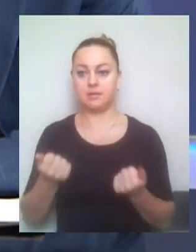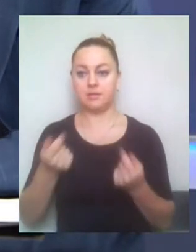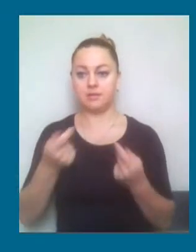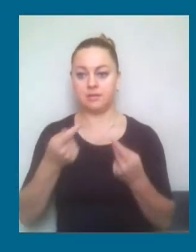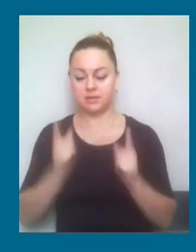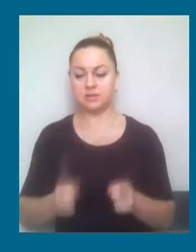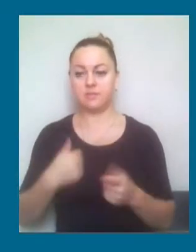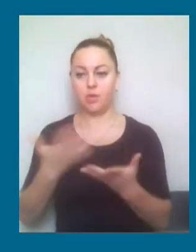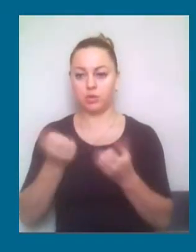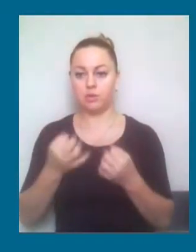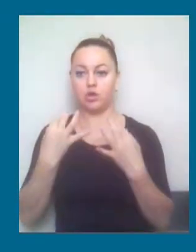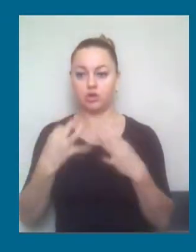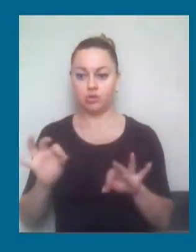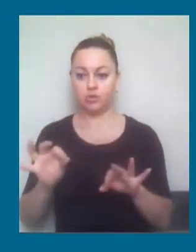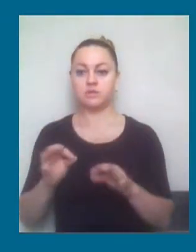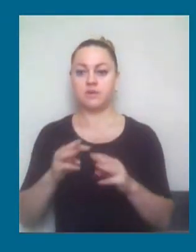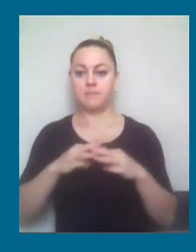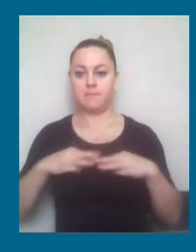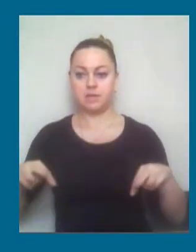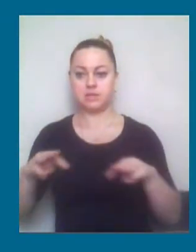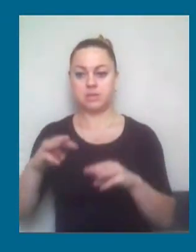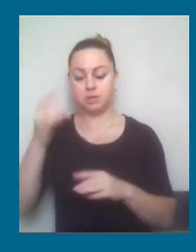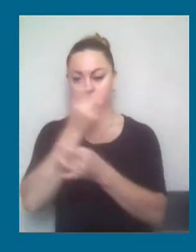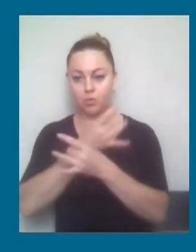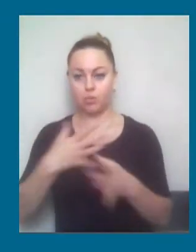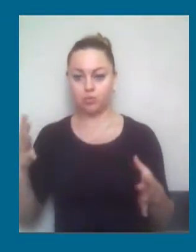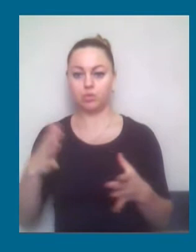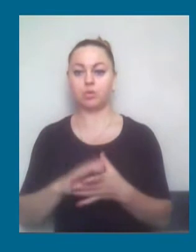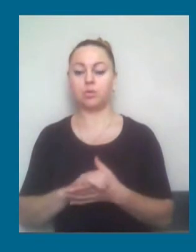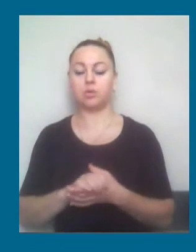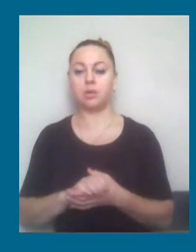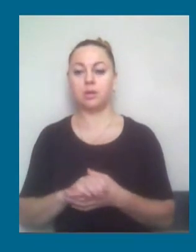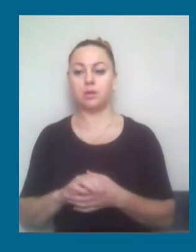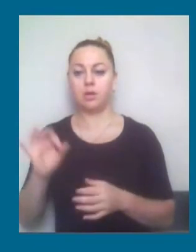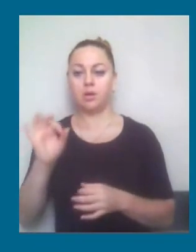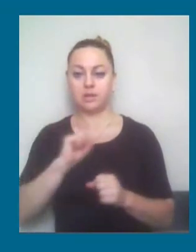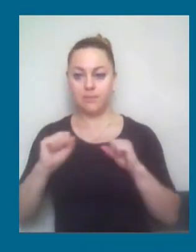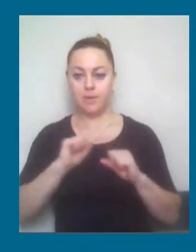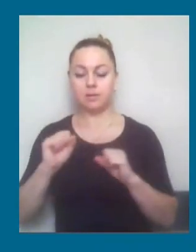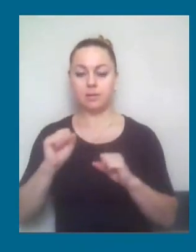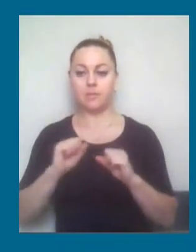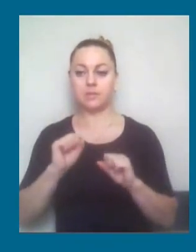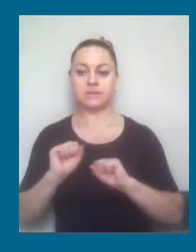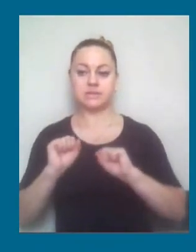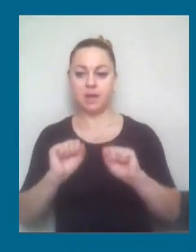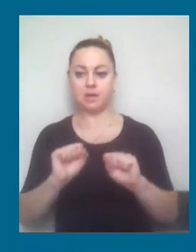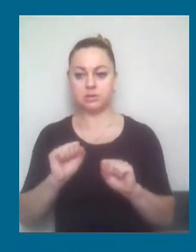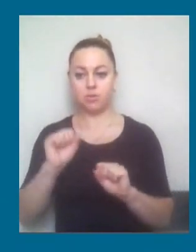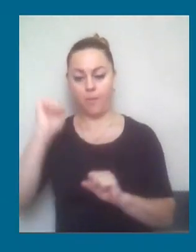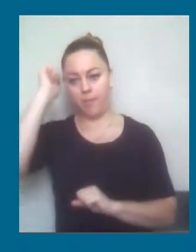культури і інформаційної політики, в особі його структурного підрозділу, департаменту, захисту пам'ятників архітектури.